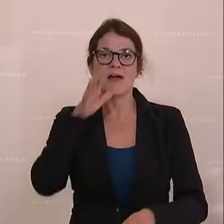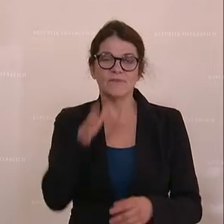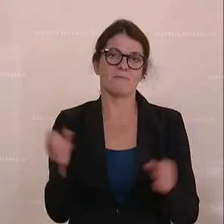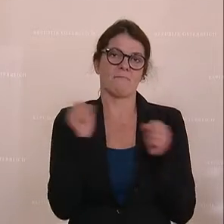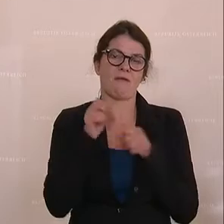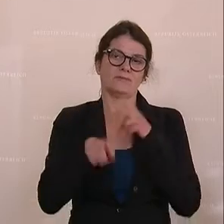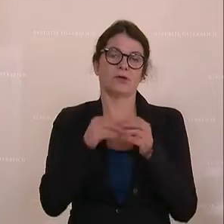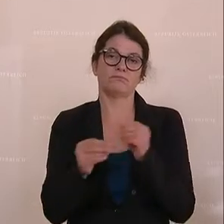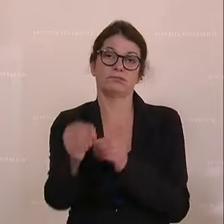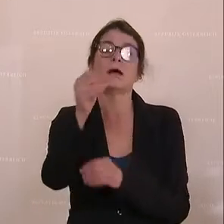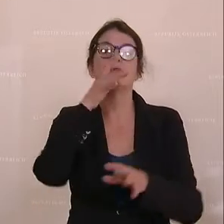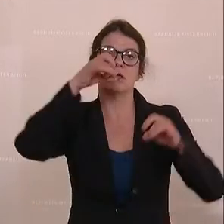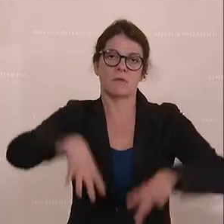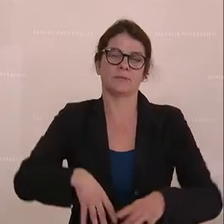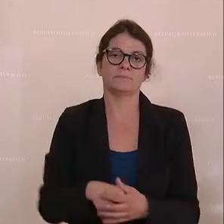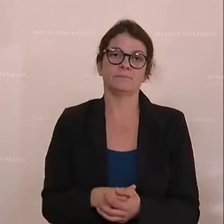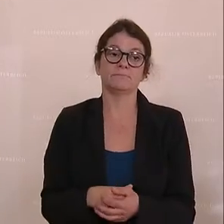kalte Progression ab.